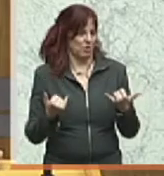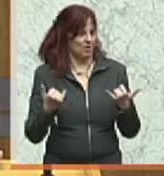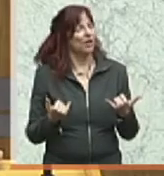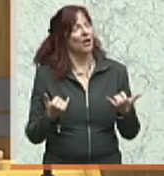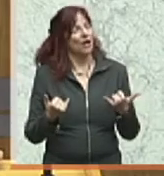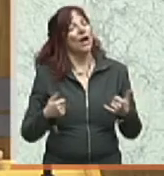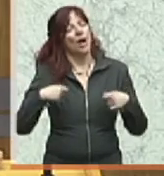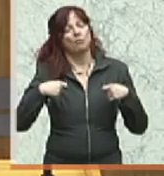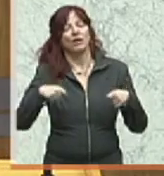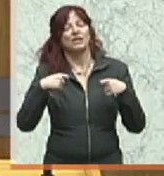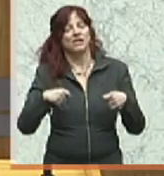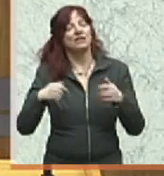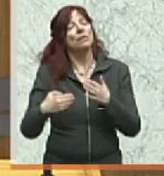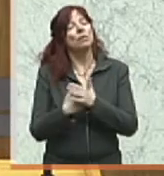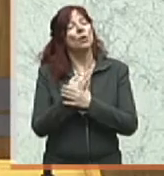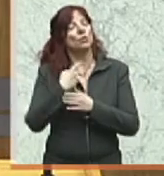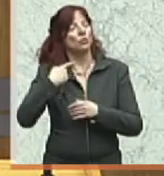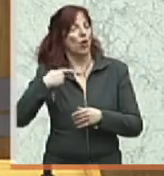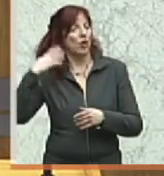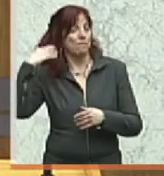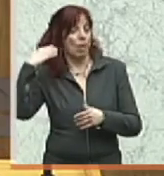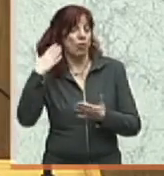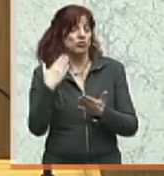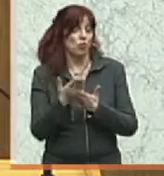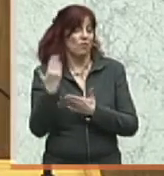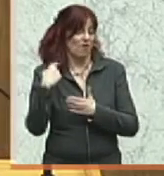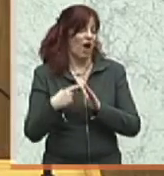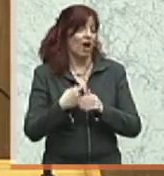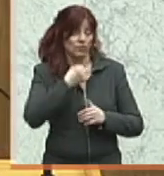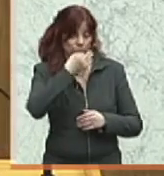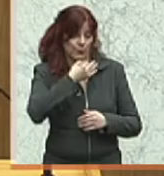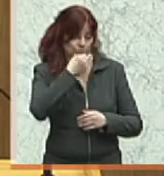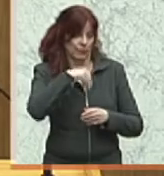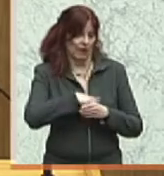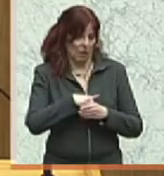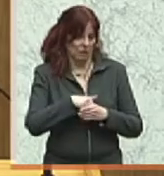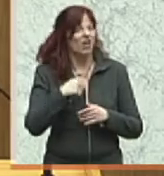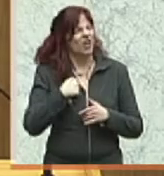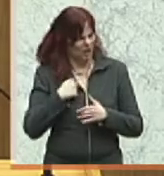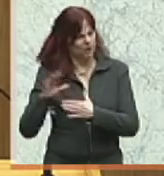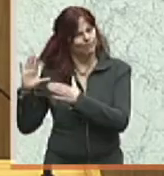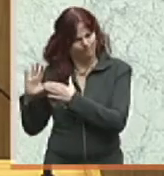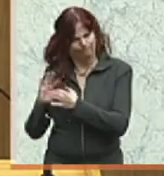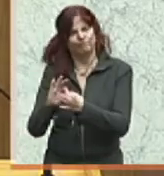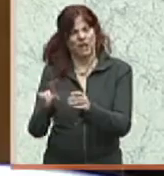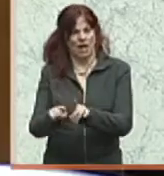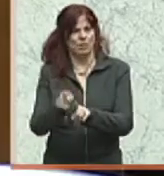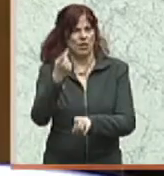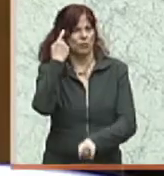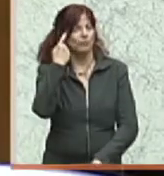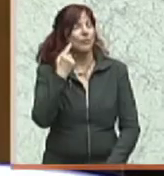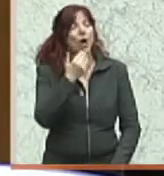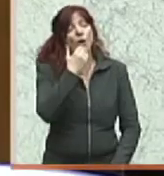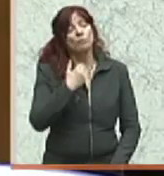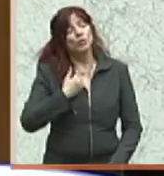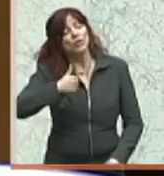hingewiesen worden. Ich darf das nur unterstreichen. Ich darf dazu sagen, dass es, glaube